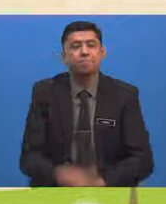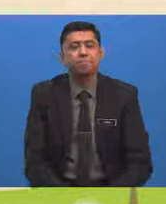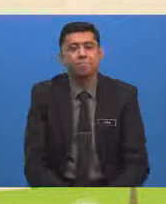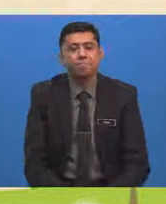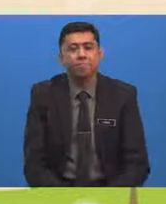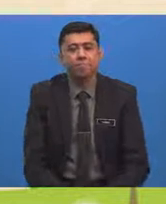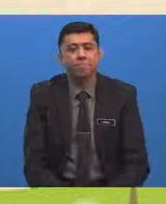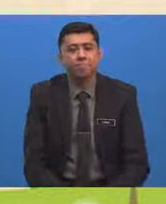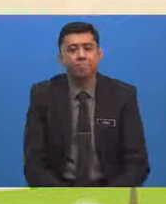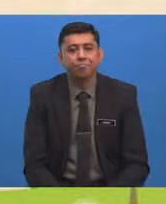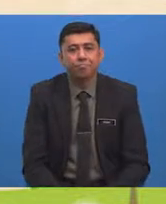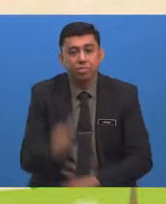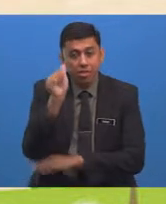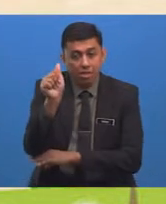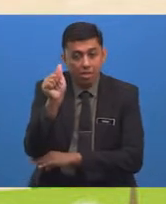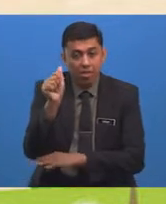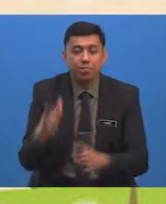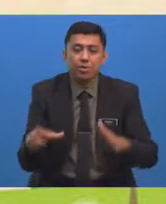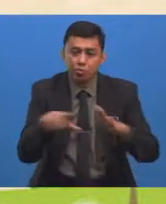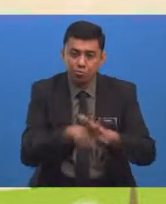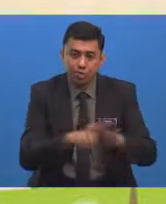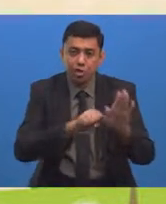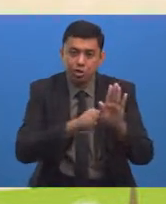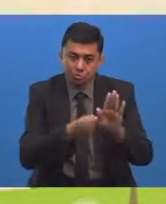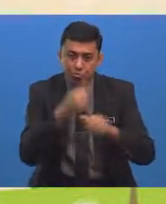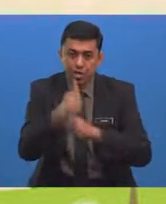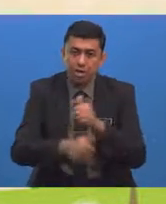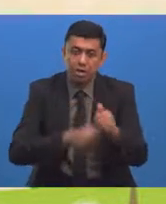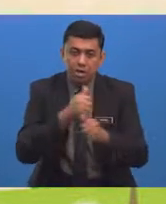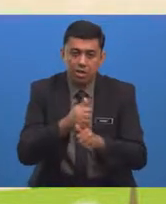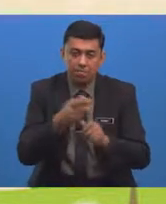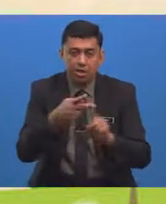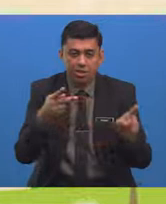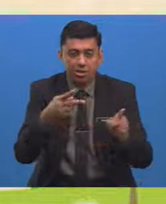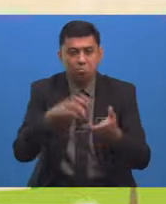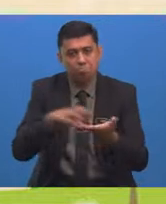A Melindungi Sumber Alam B